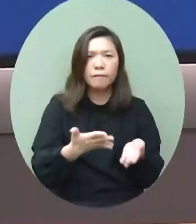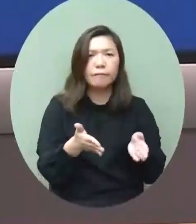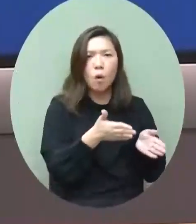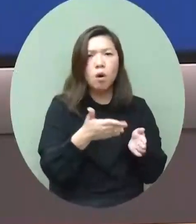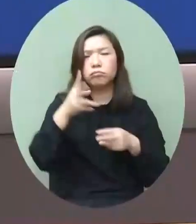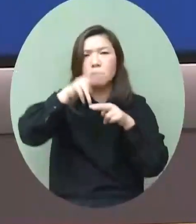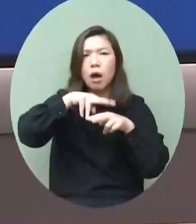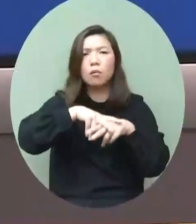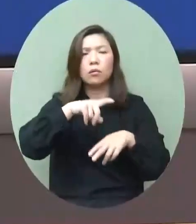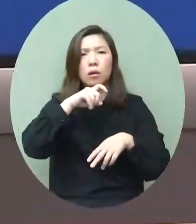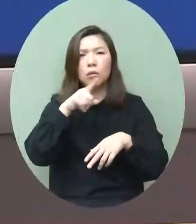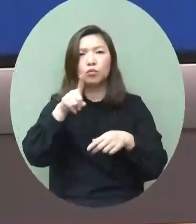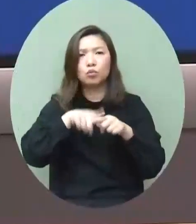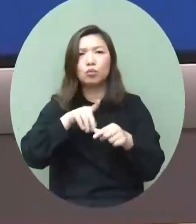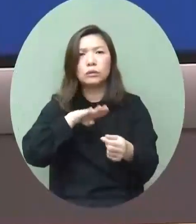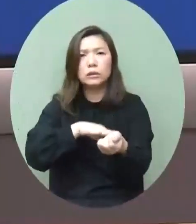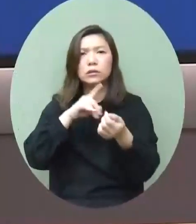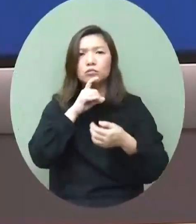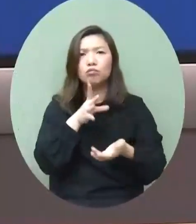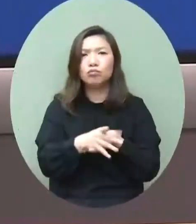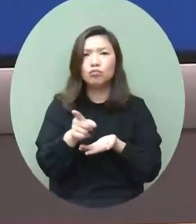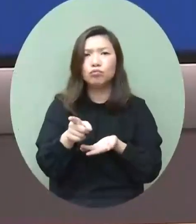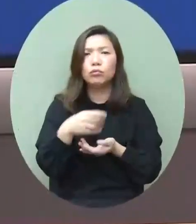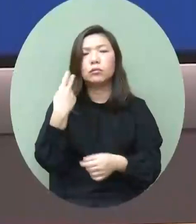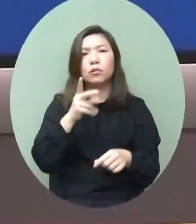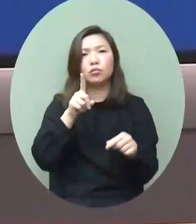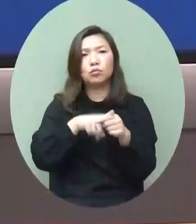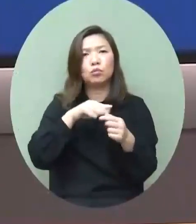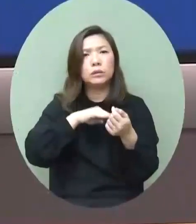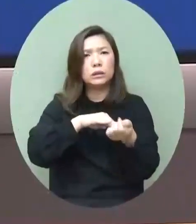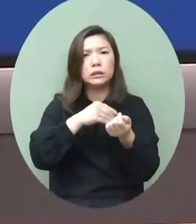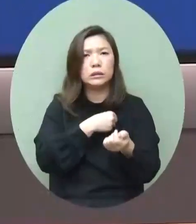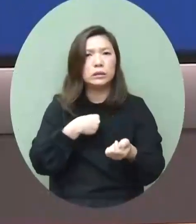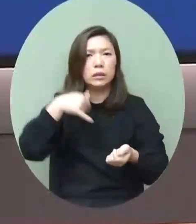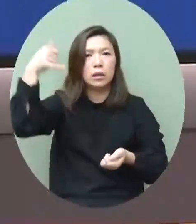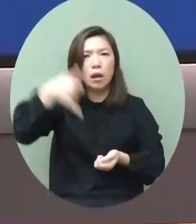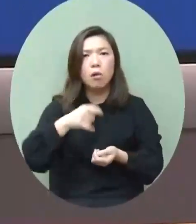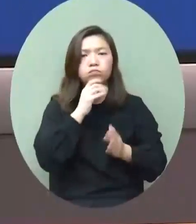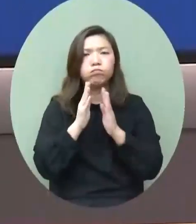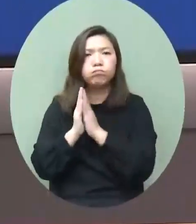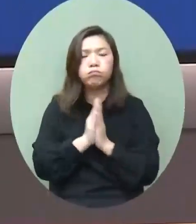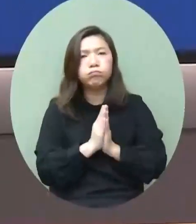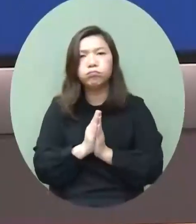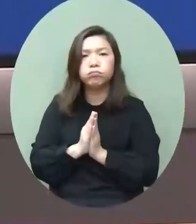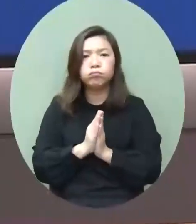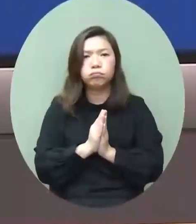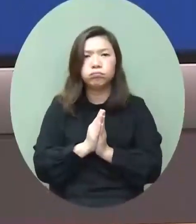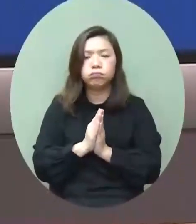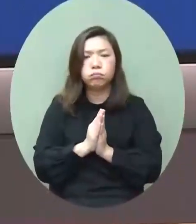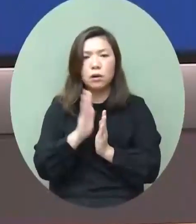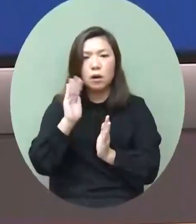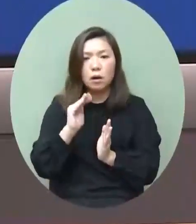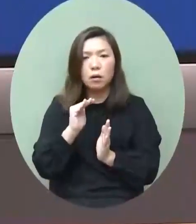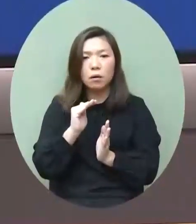內地的中醫專家和中醫師來協作就不但能夠達